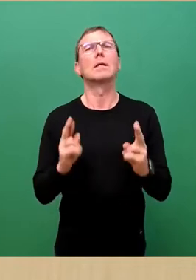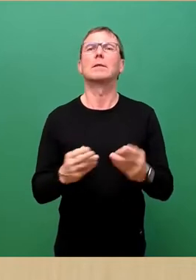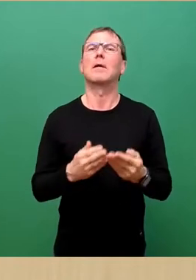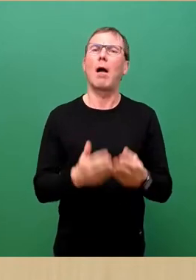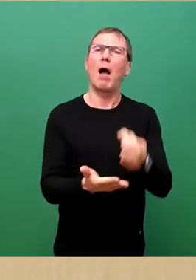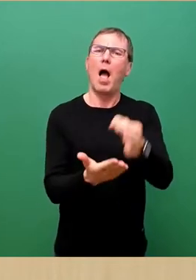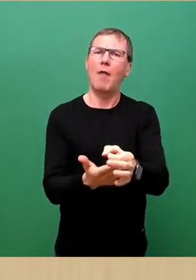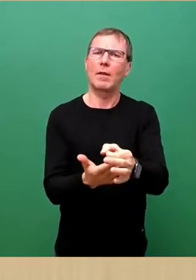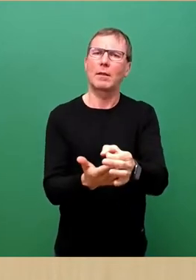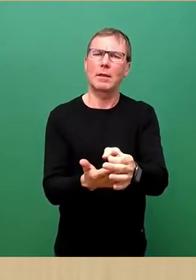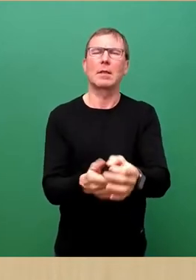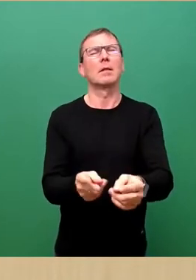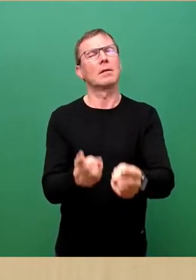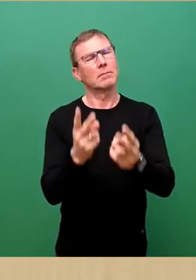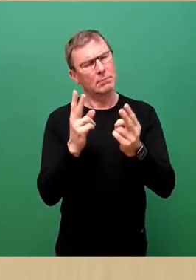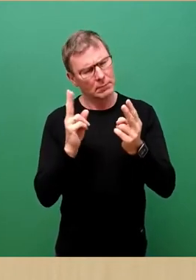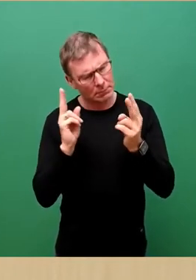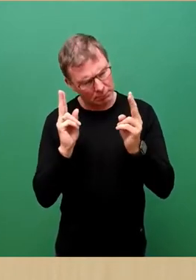richtige und nächste Schritt.